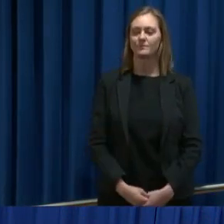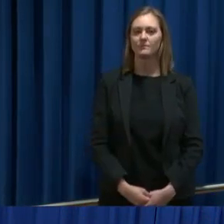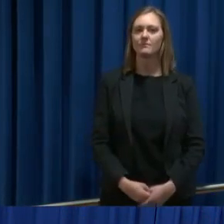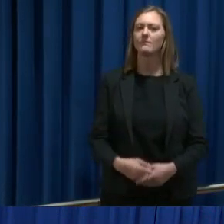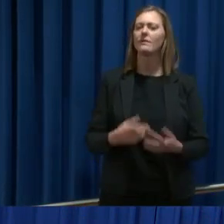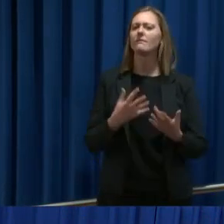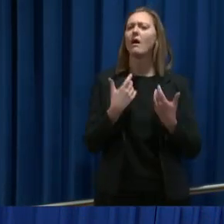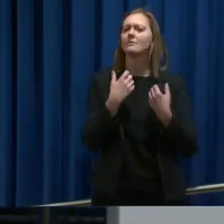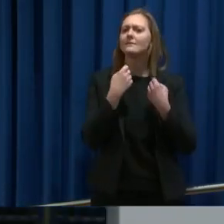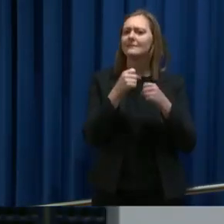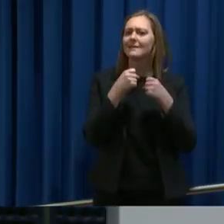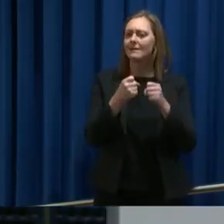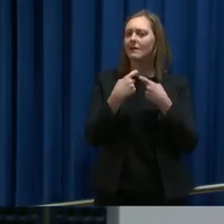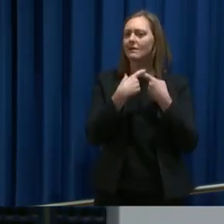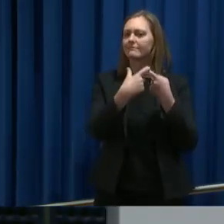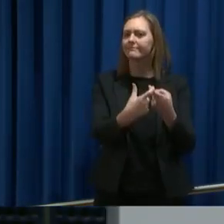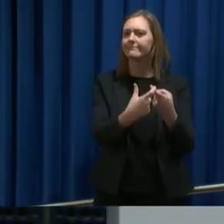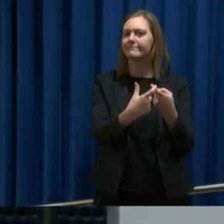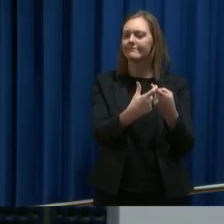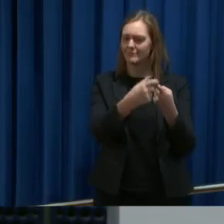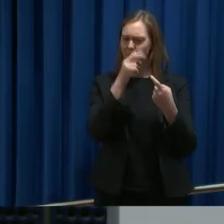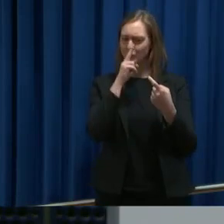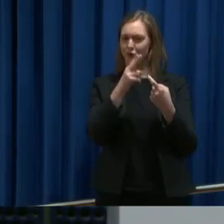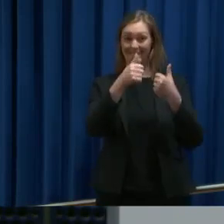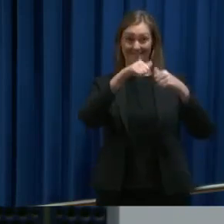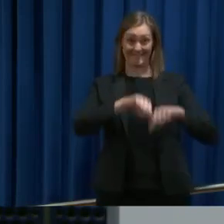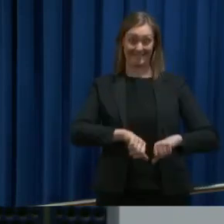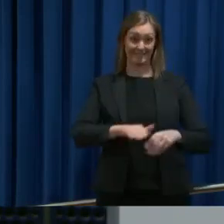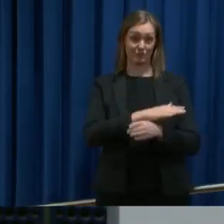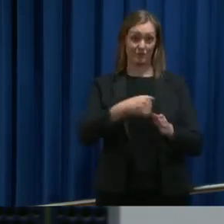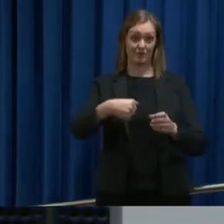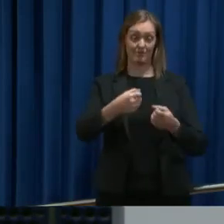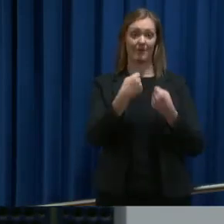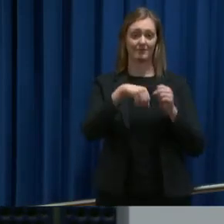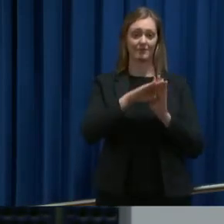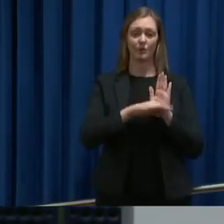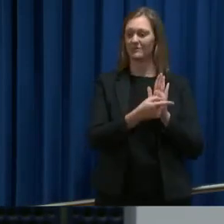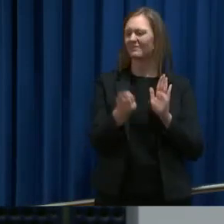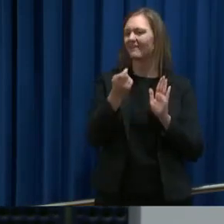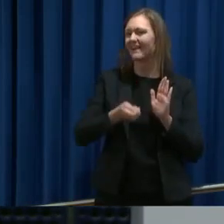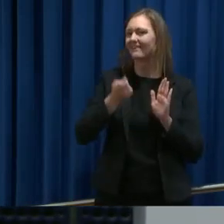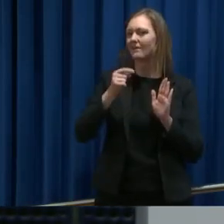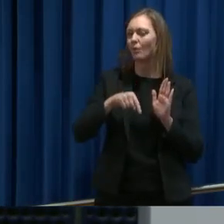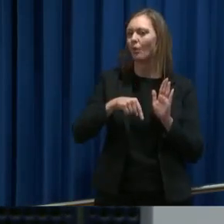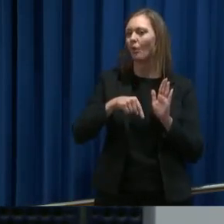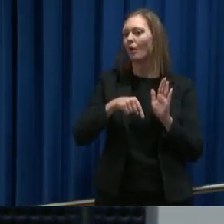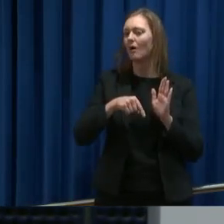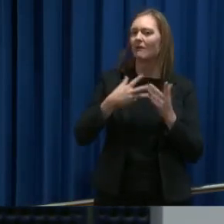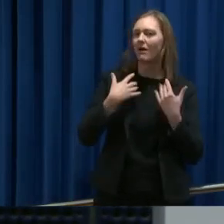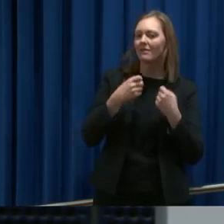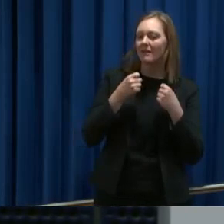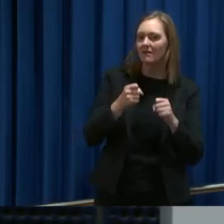Hvilke tiltak i henhold til denne nye krisefullmaksloven som dere nå vet har, ser statsministeren er